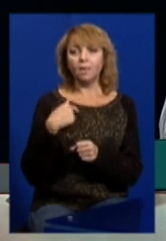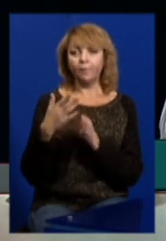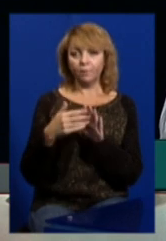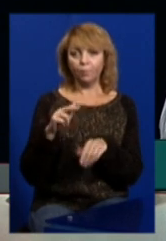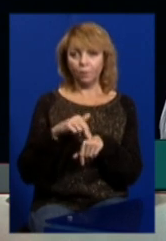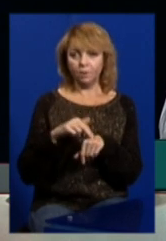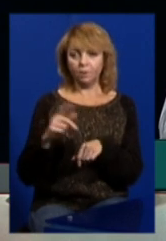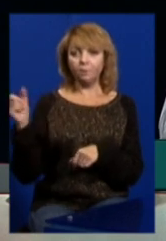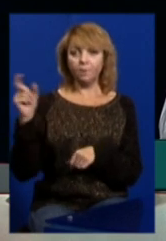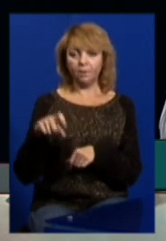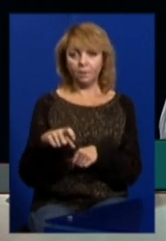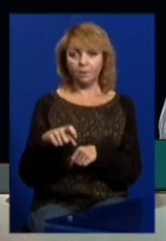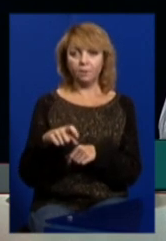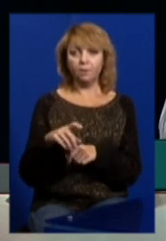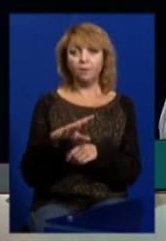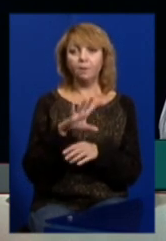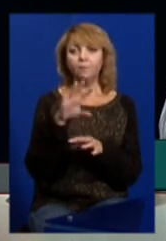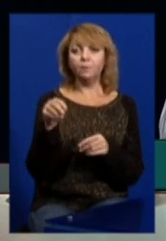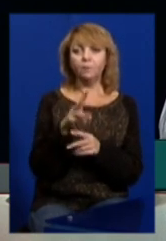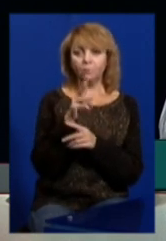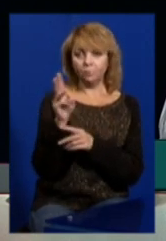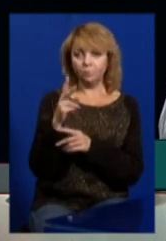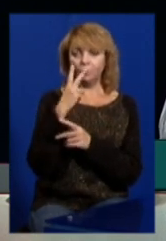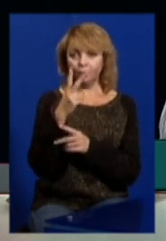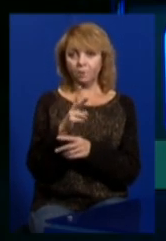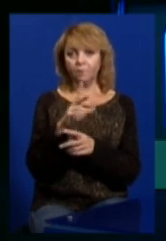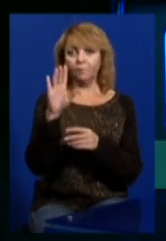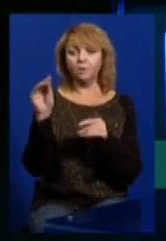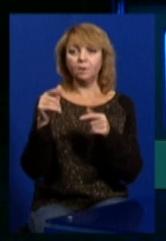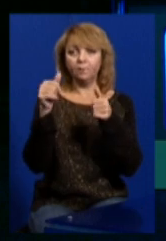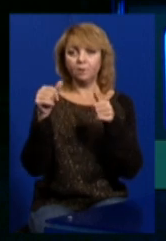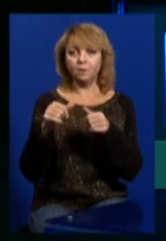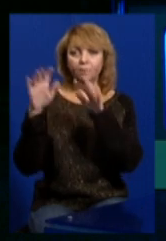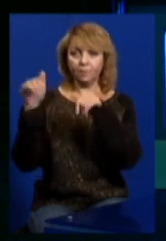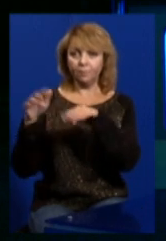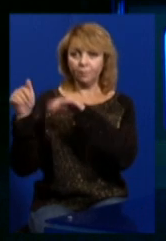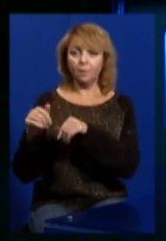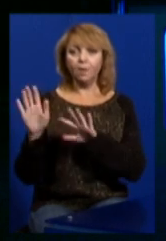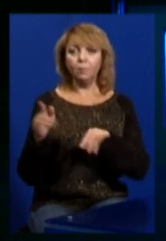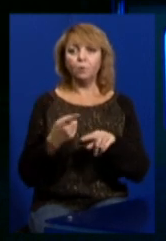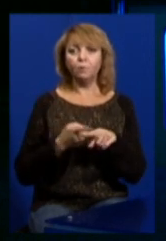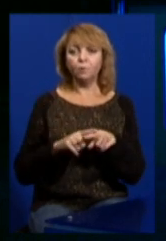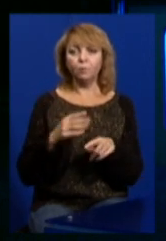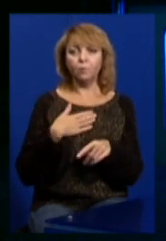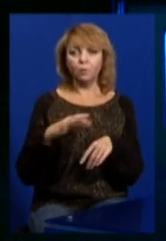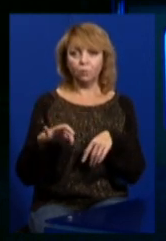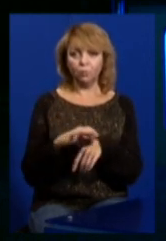Приїхала поліція, зафіксувала, вилучила ці листівки. І після цього дружина з моєю